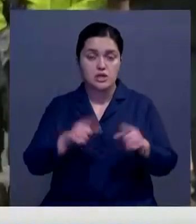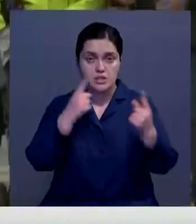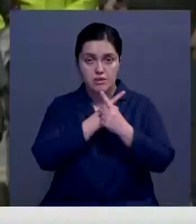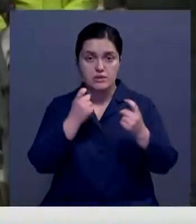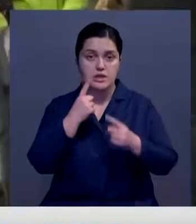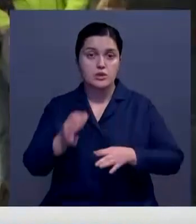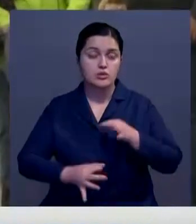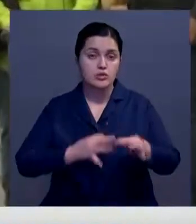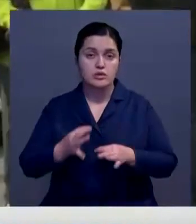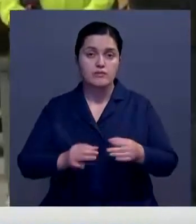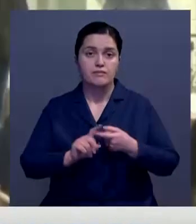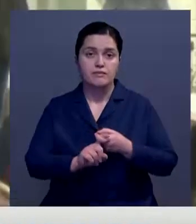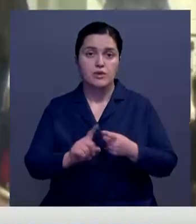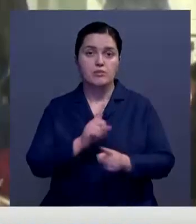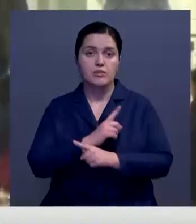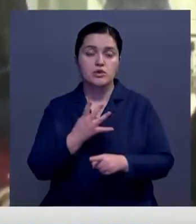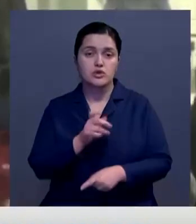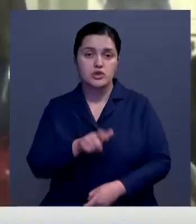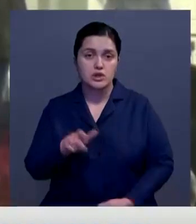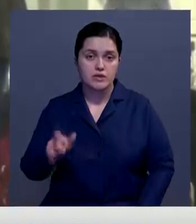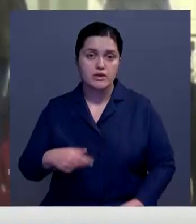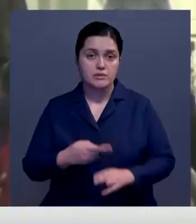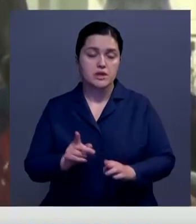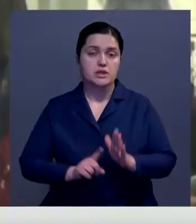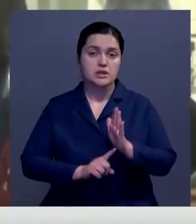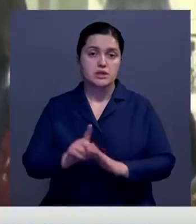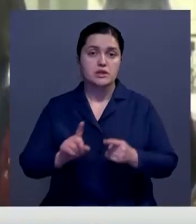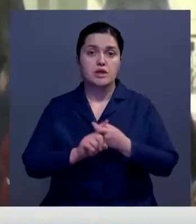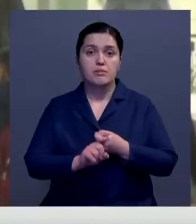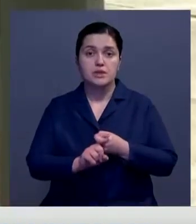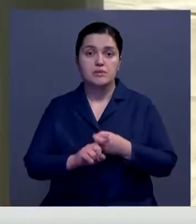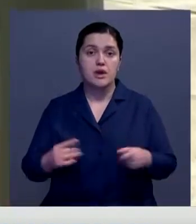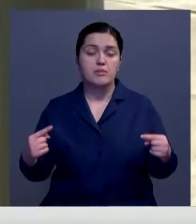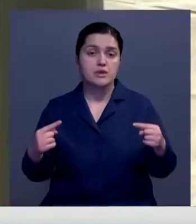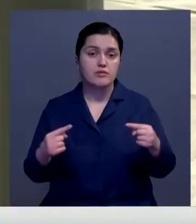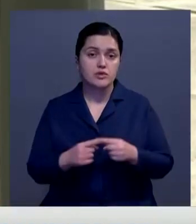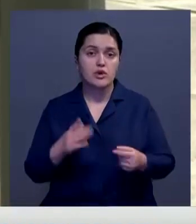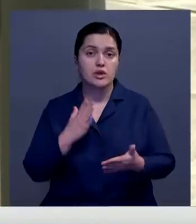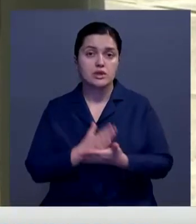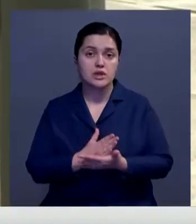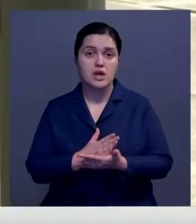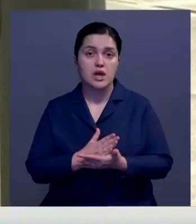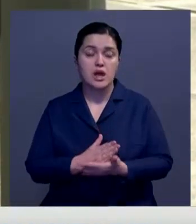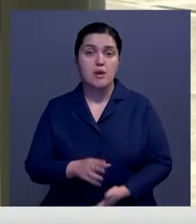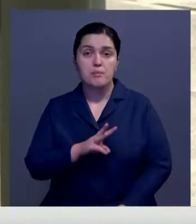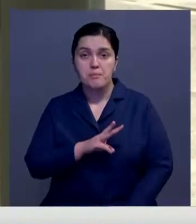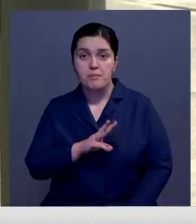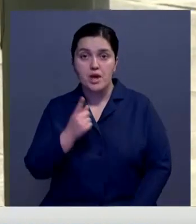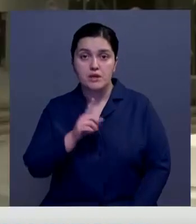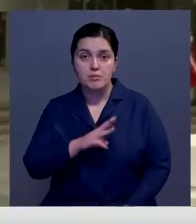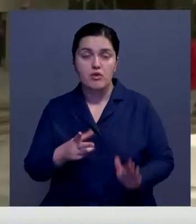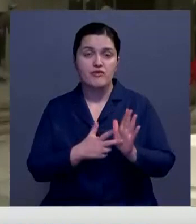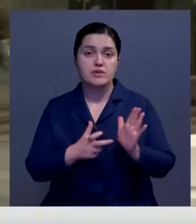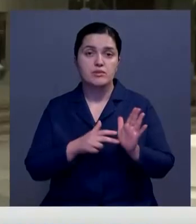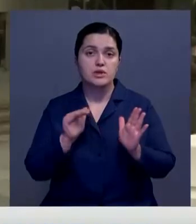Сообщается, что за сутки от вируса скончались более 400 человек. Отмечу, всего с начала эпидемии в стране подтверждено свыше 1 800 000